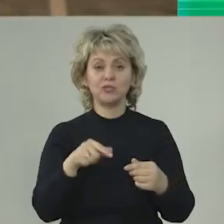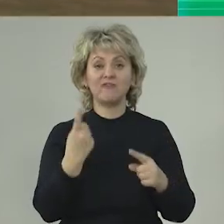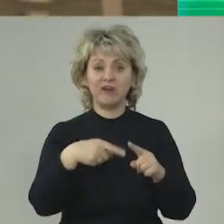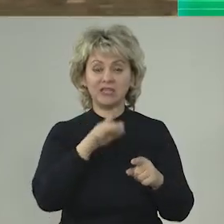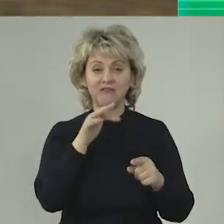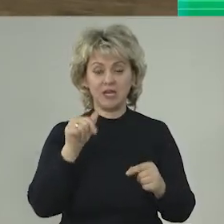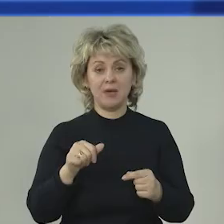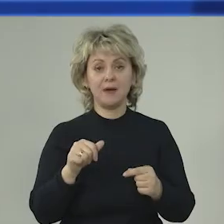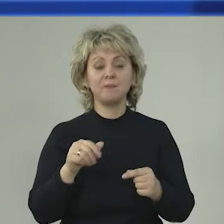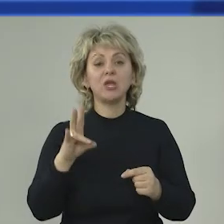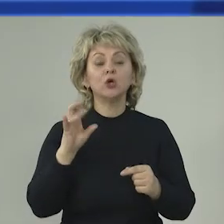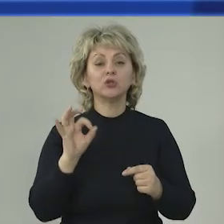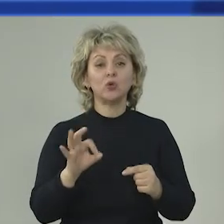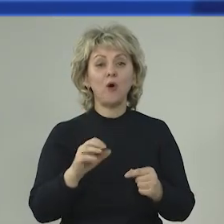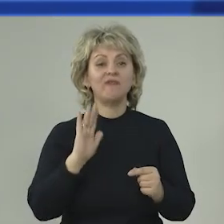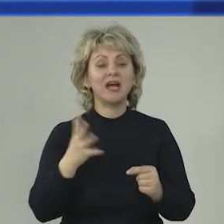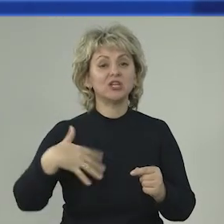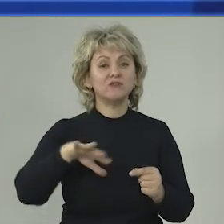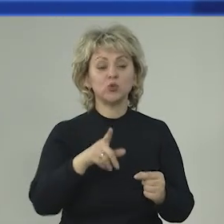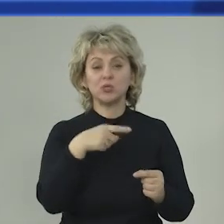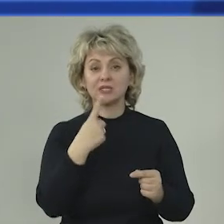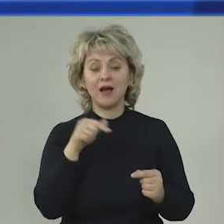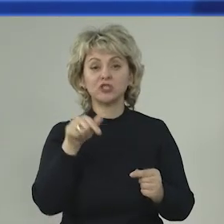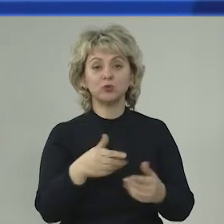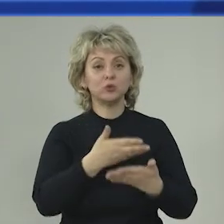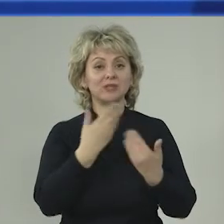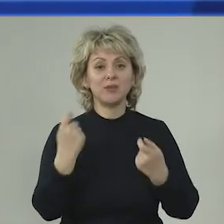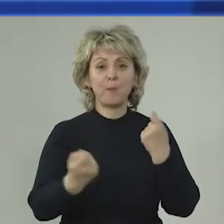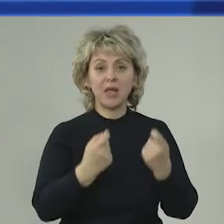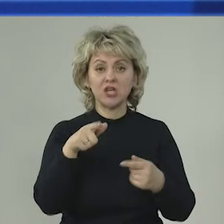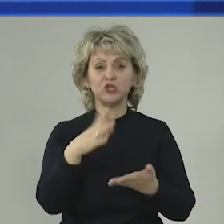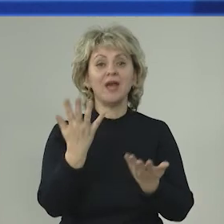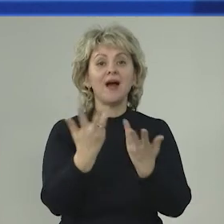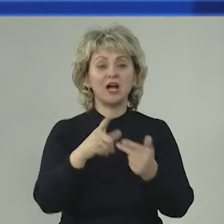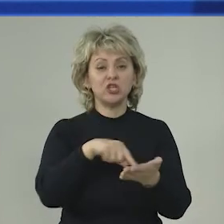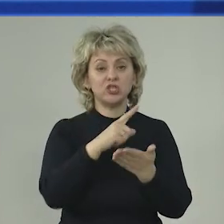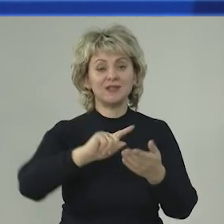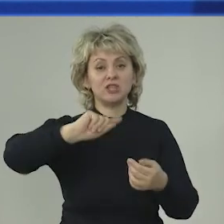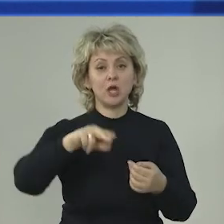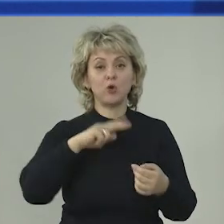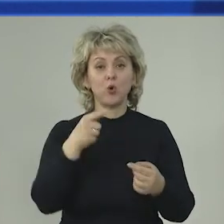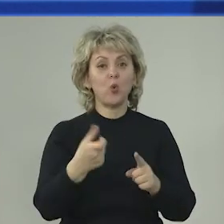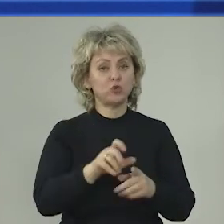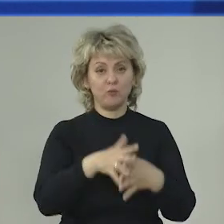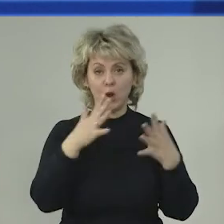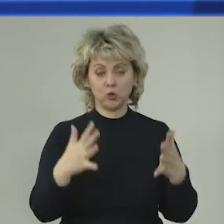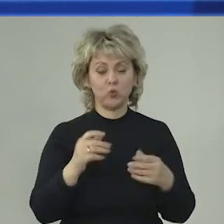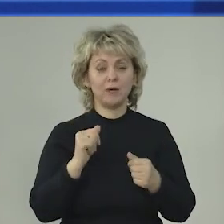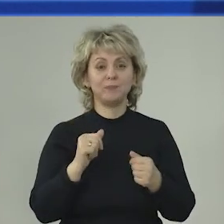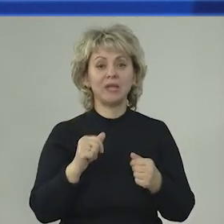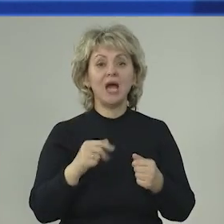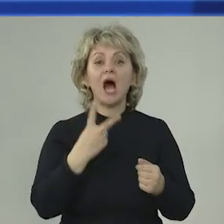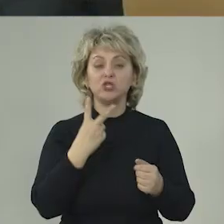в этот период. Ну, вряд ли все скажешь. Тут нет мелочей, но количество вопросов, требующих внимания, очень-очень большое.